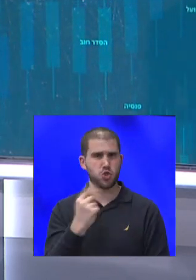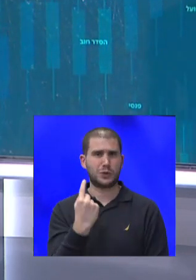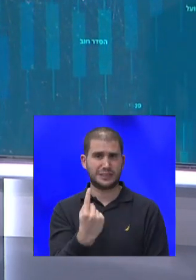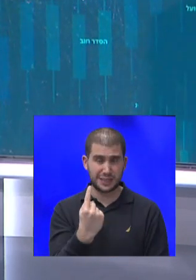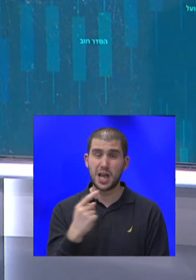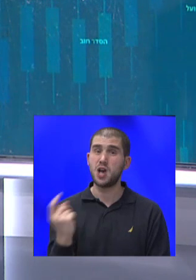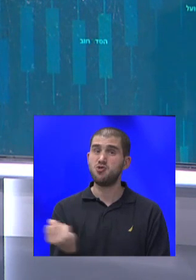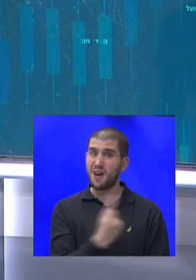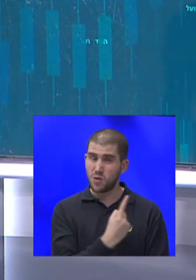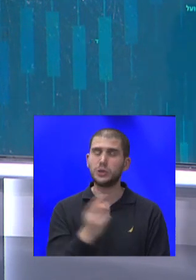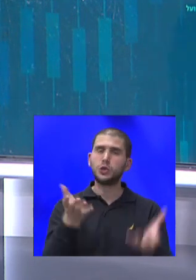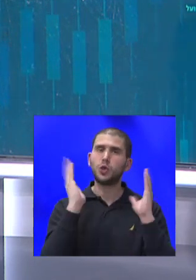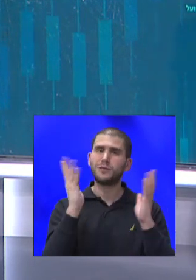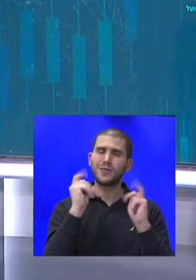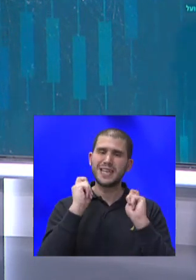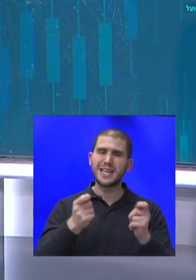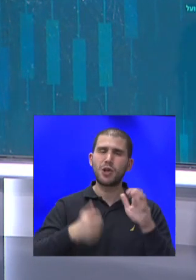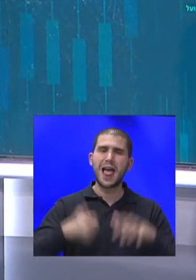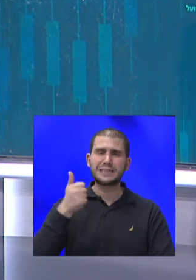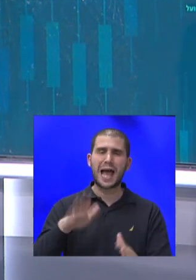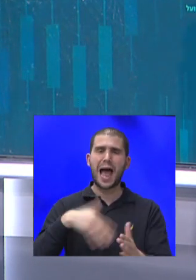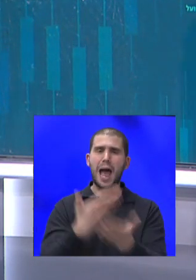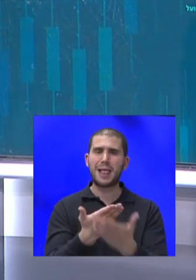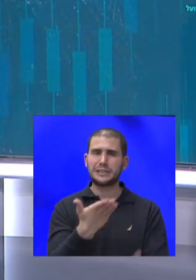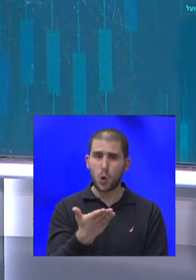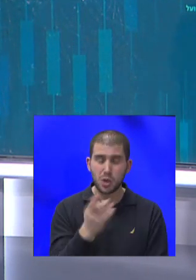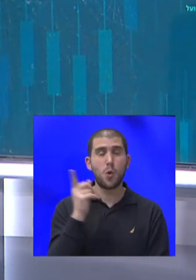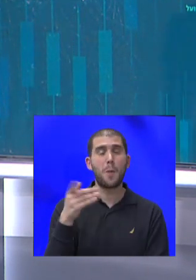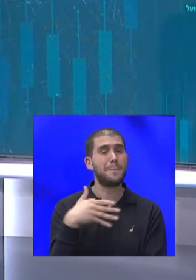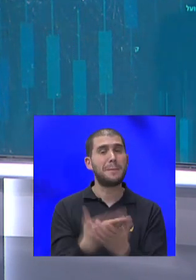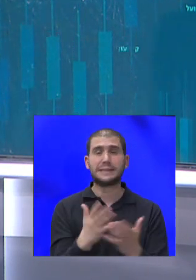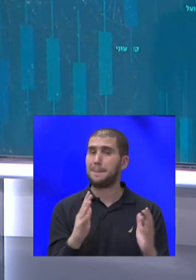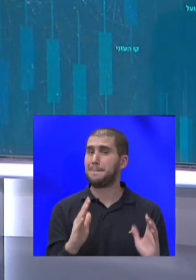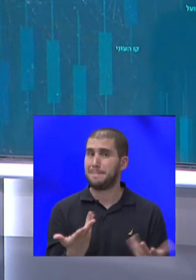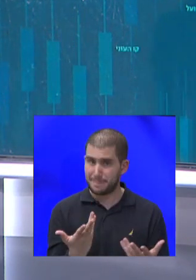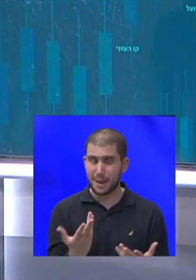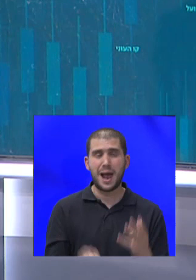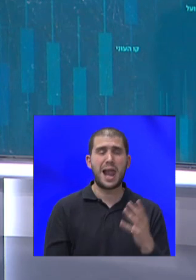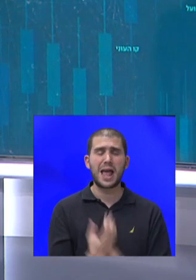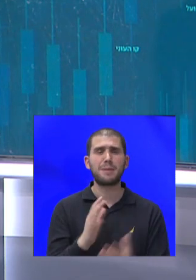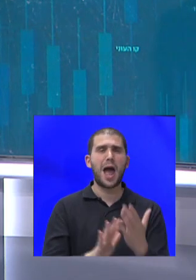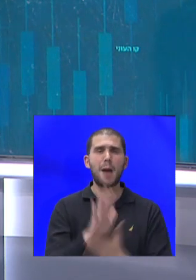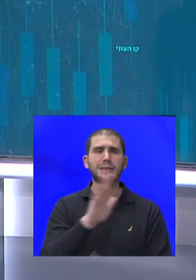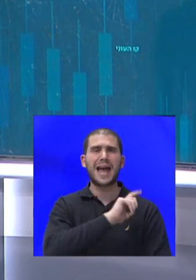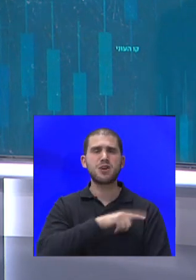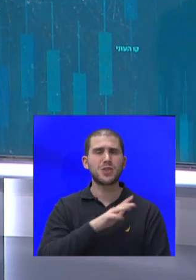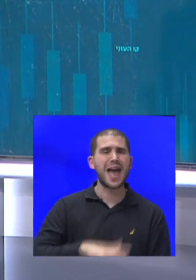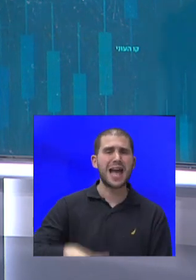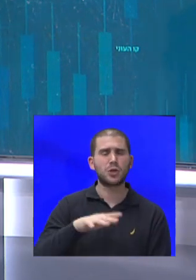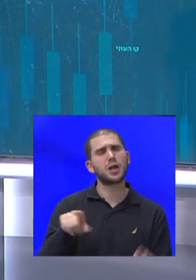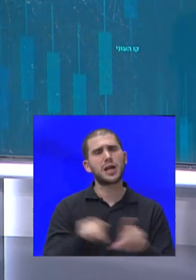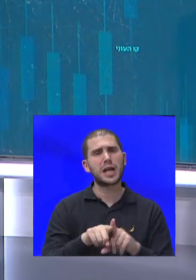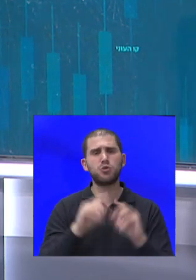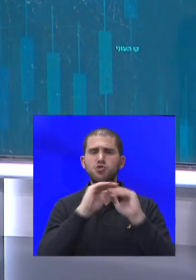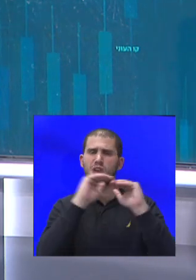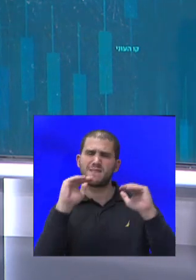סוף הגיש לשר את ההמלצות שלו, והוא מציע ככה. להקים 15 רשויות אזוריות, סוג של שכבת ביניים שתעמוד בין